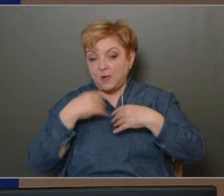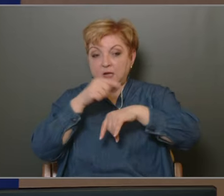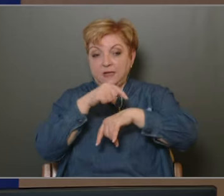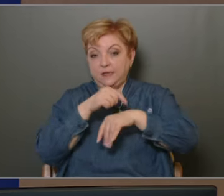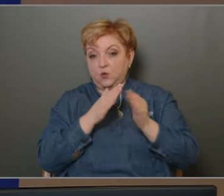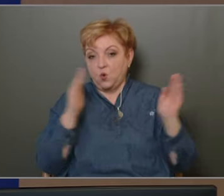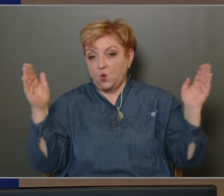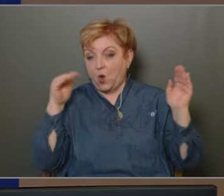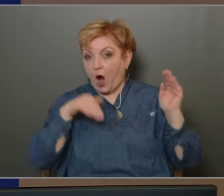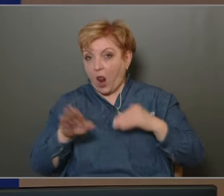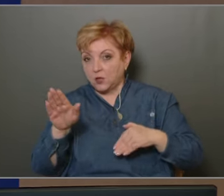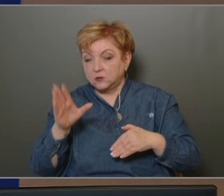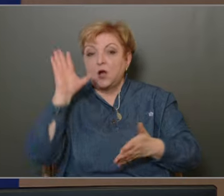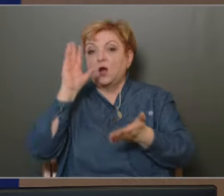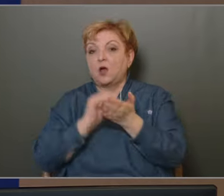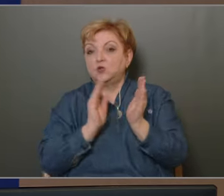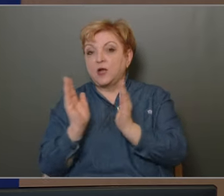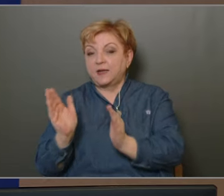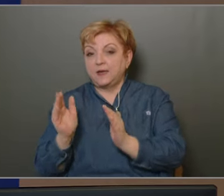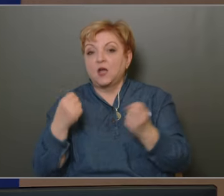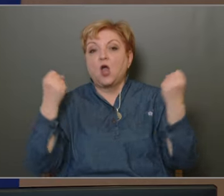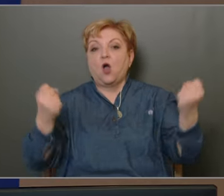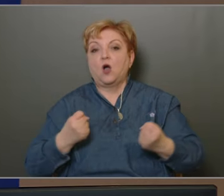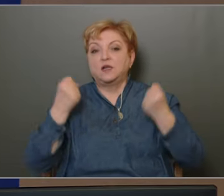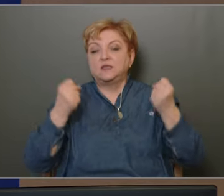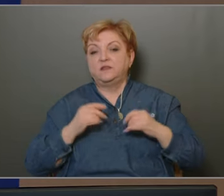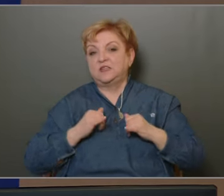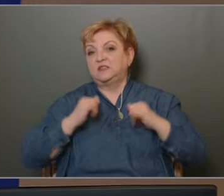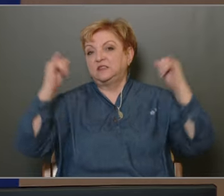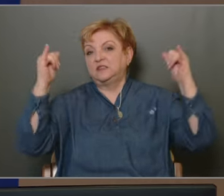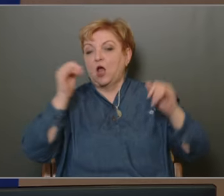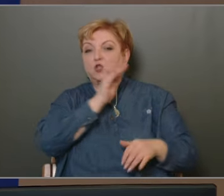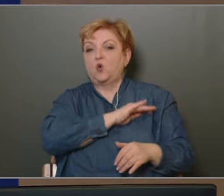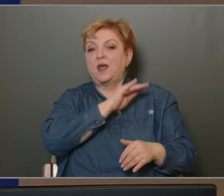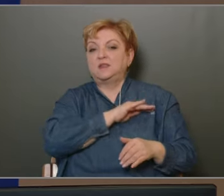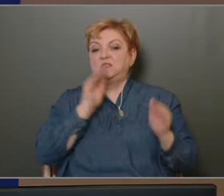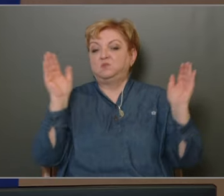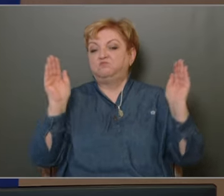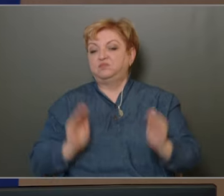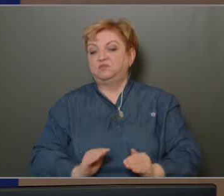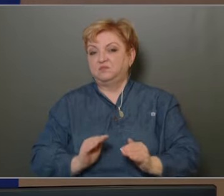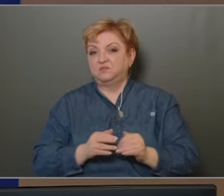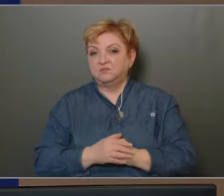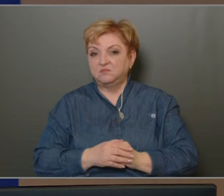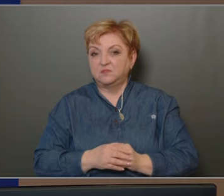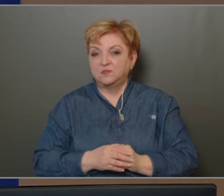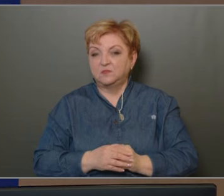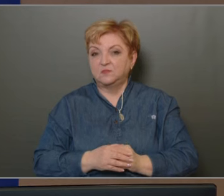időszak alatt a lakosság részéről az agresszivitás növekedett A tolerancia az csökkent a lakosság